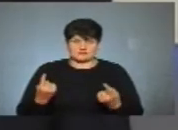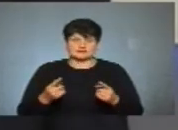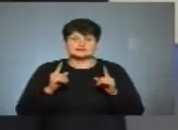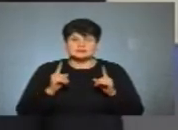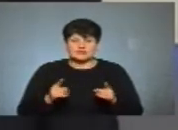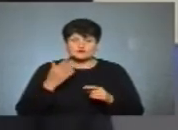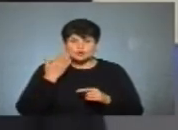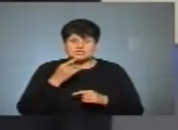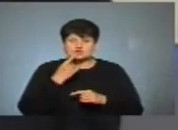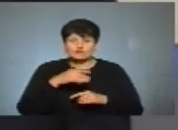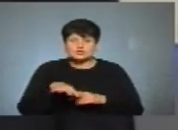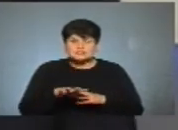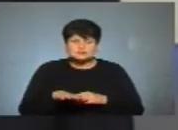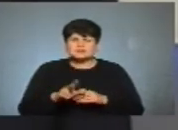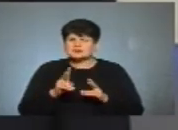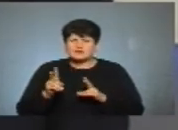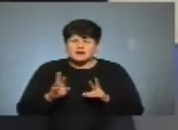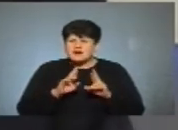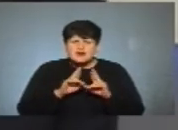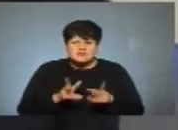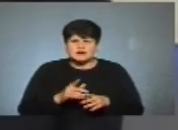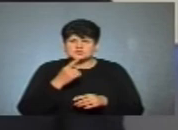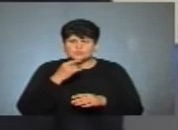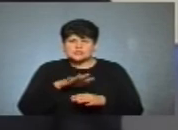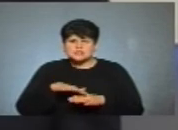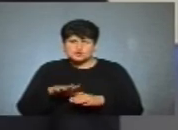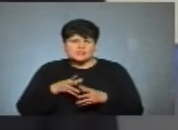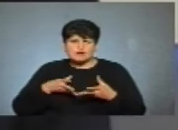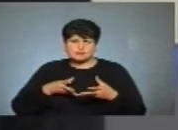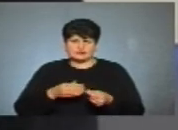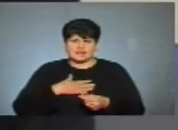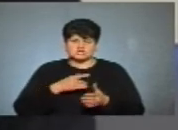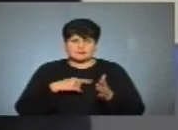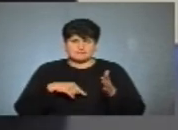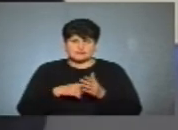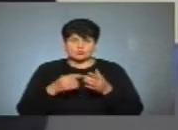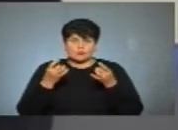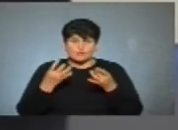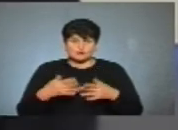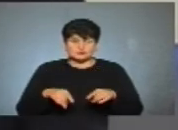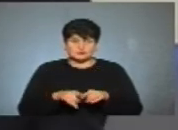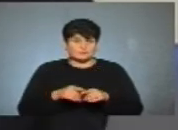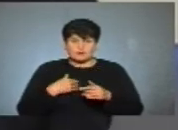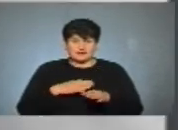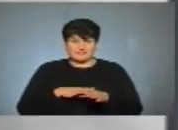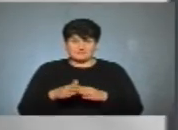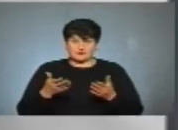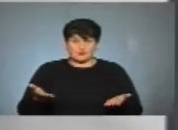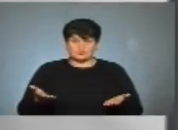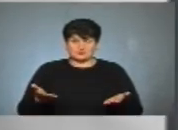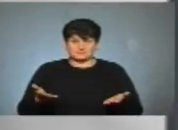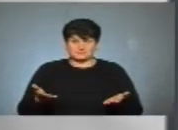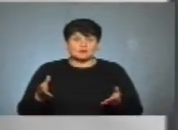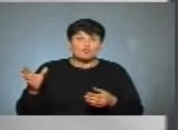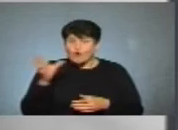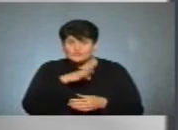навіть коли червона зона, абсолютно ніяк червона зона, не вплинула на наше місто. Просто там, не знаю. Тому що ми її не виконуємо. Тому що